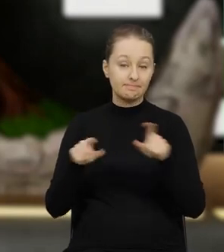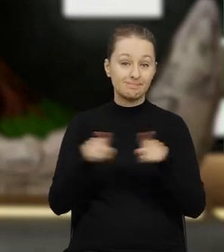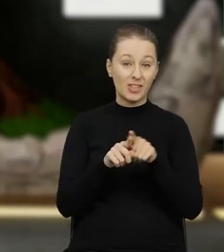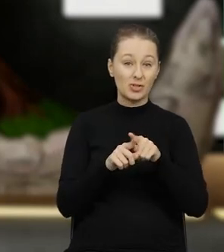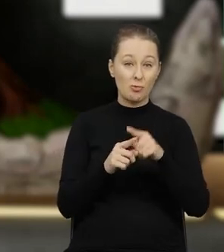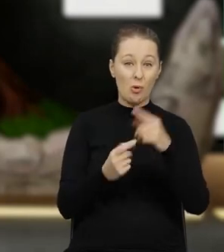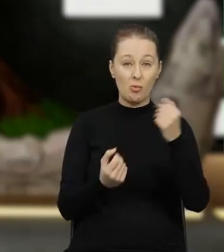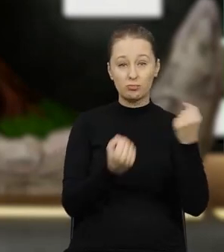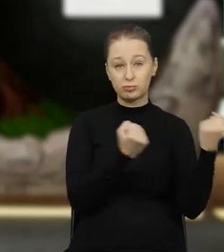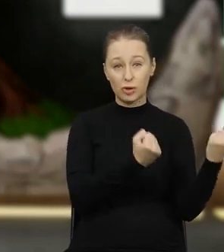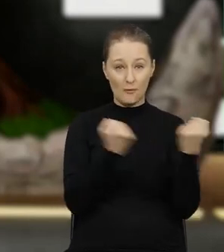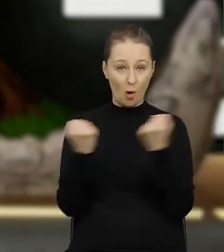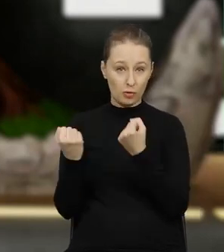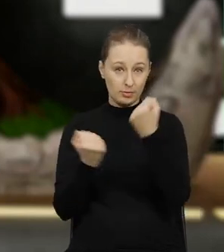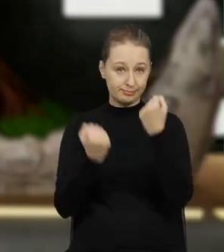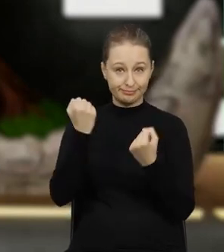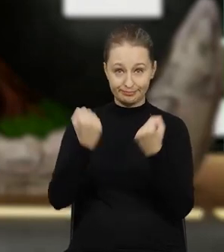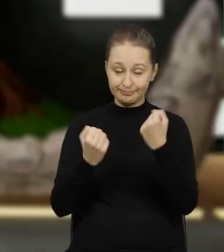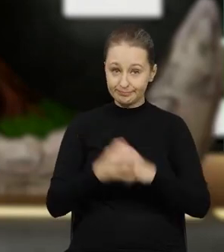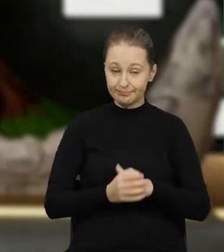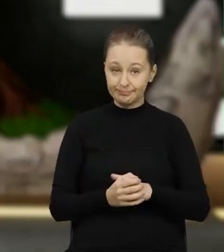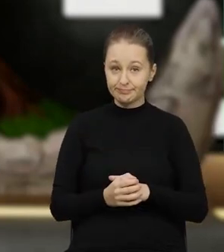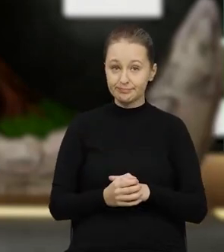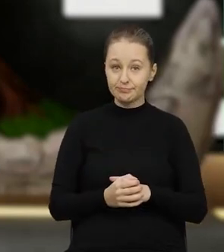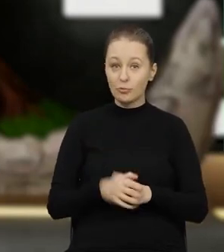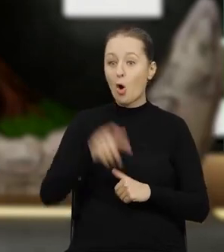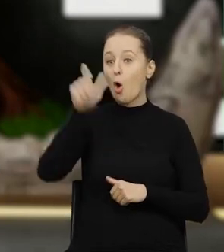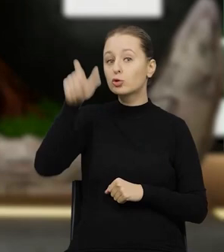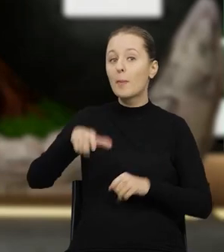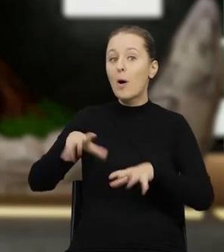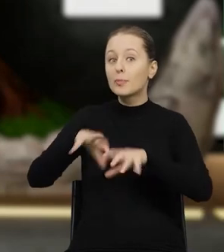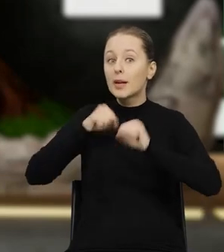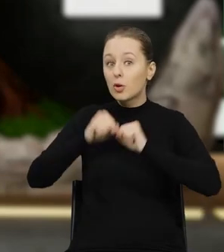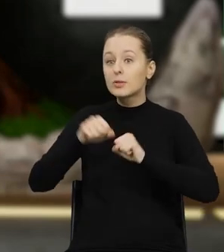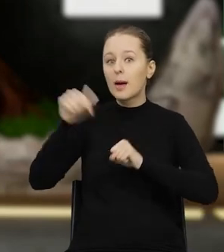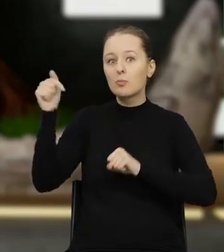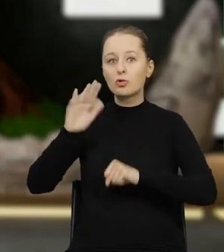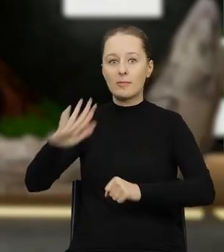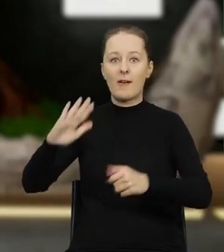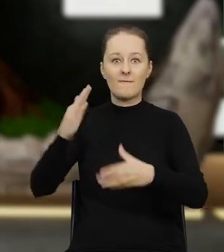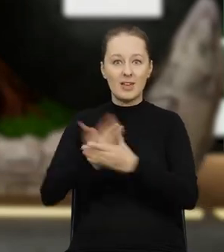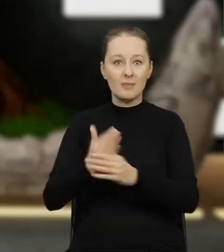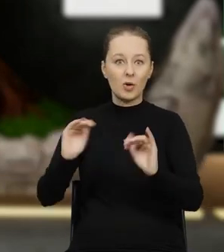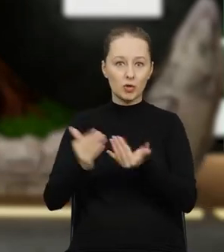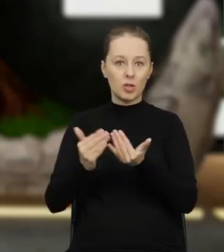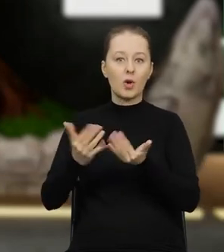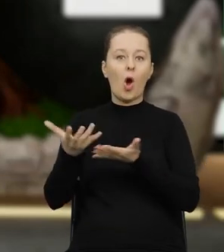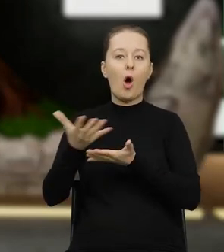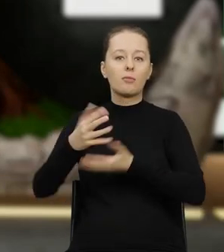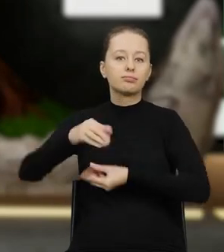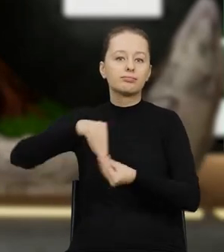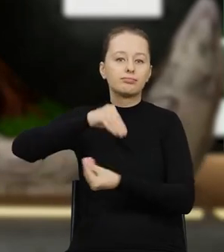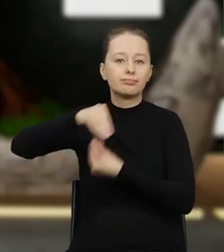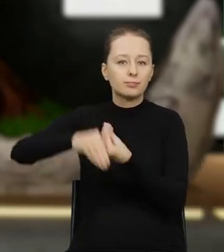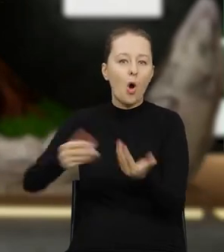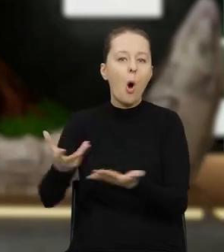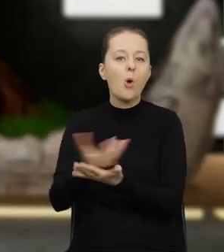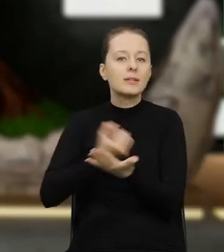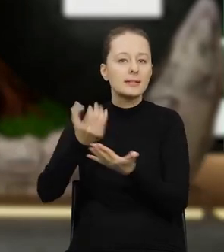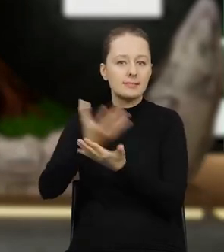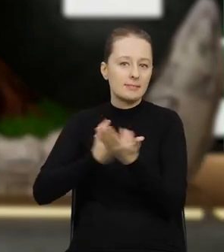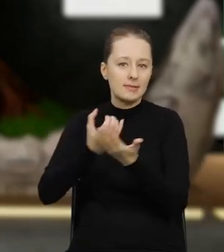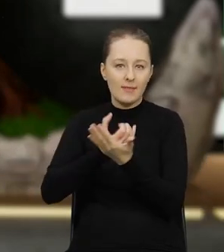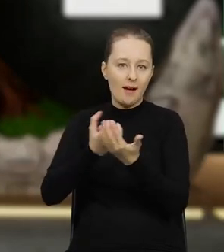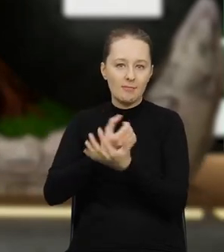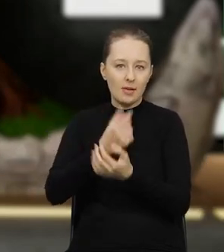przewoźnik. Odbiorca to musi być podmiot, który prowadzi działalność polegającą na odzysku odpadów. To jest